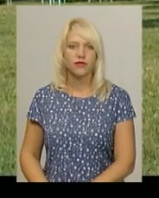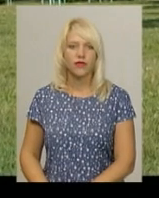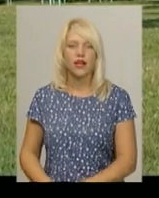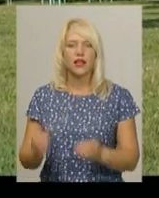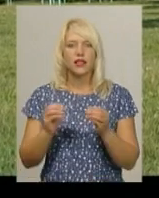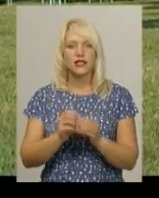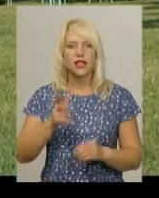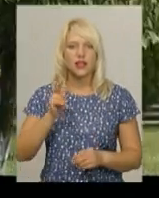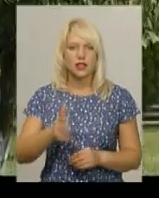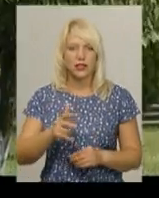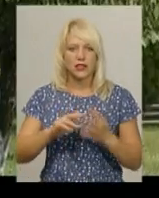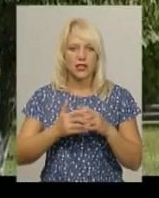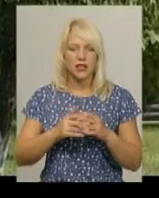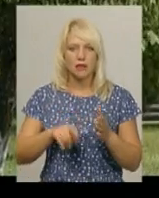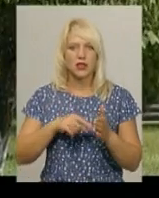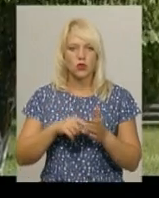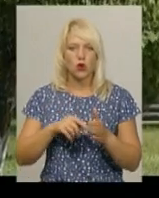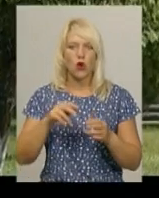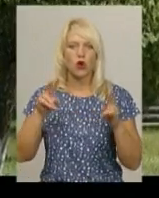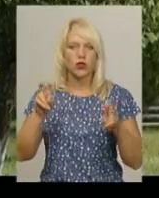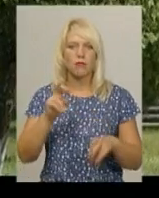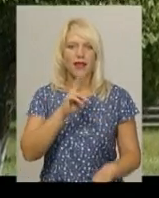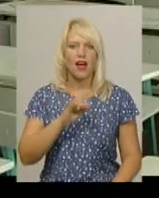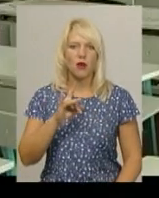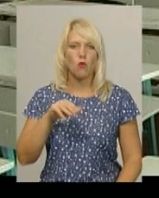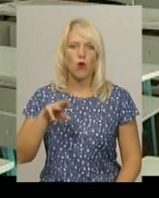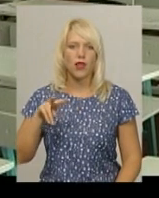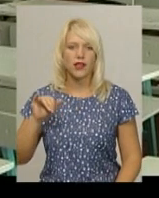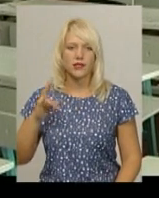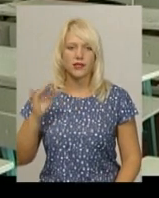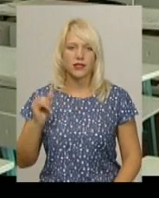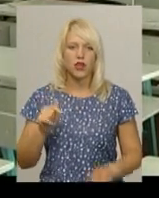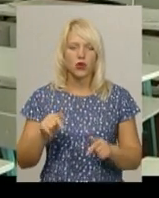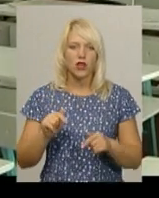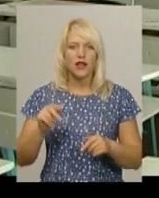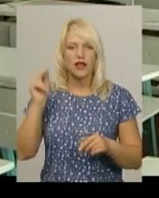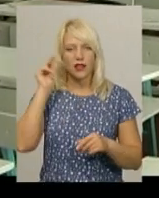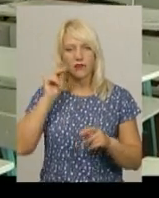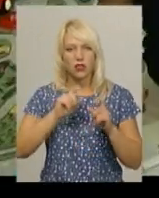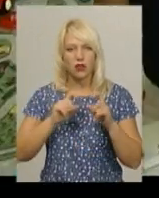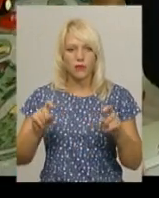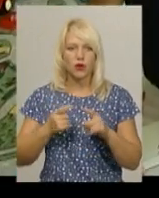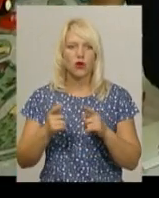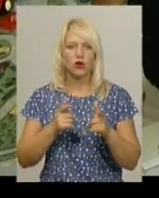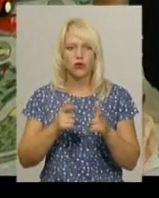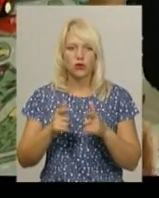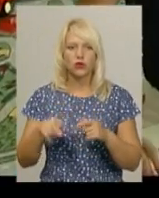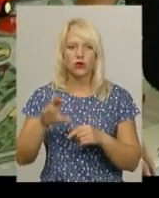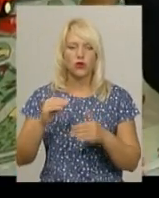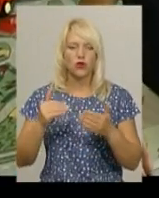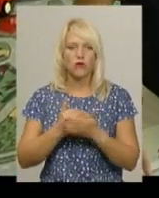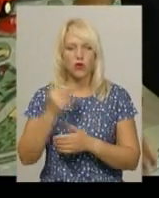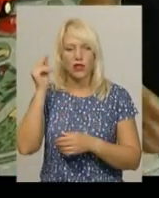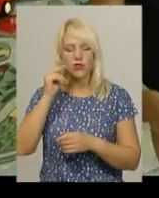10.30 – селище міського типу Ярмолинці. У тутешньому навчально-вихованому комплексі триває підготовка до нового навчального року.